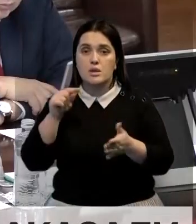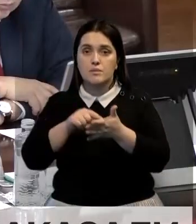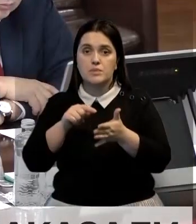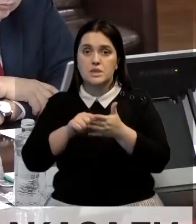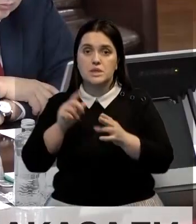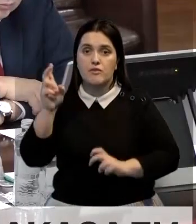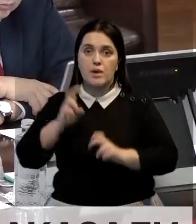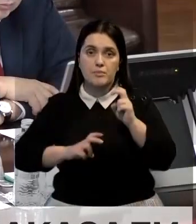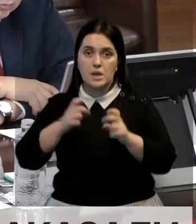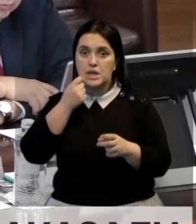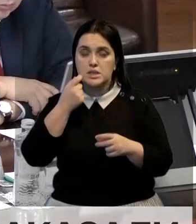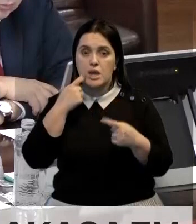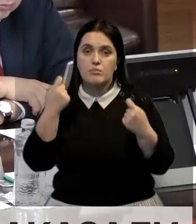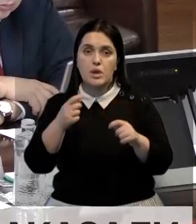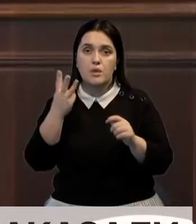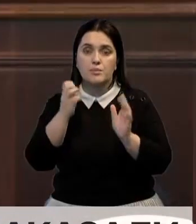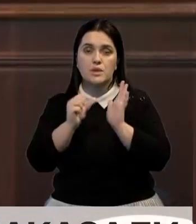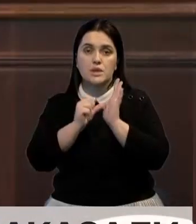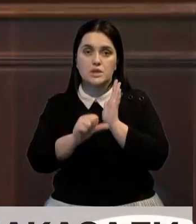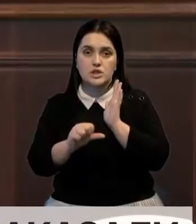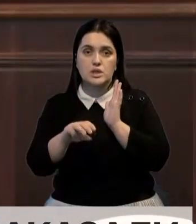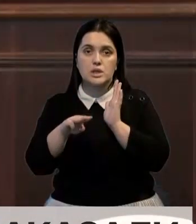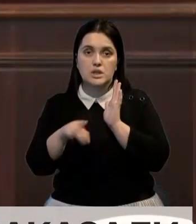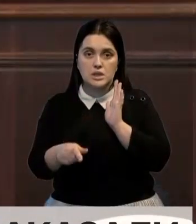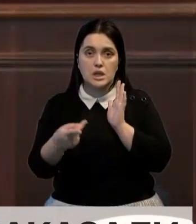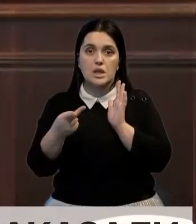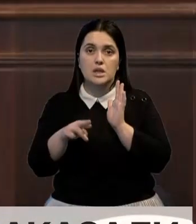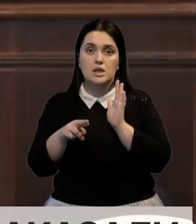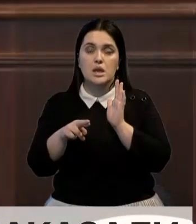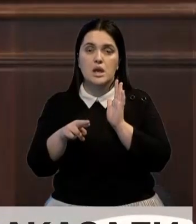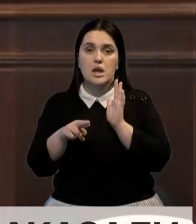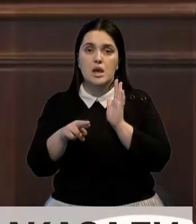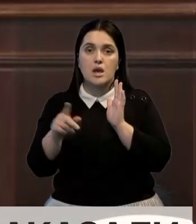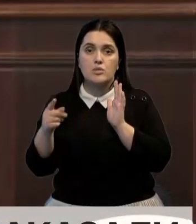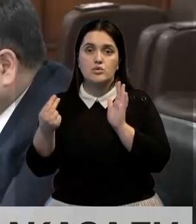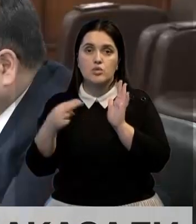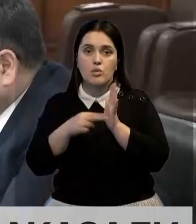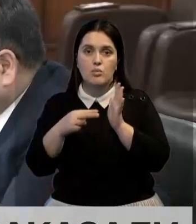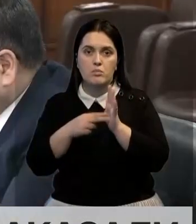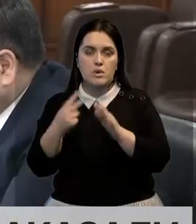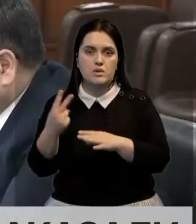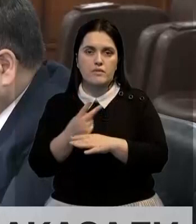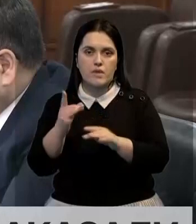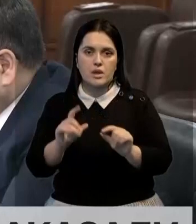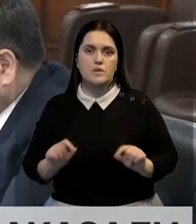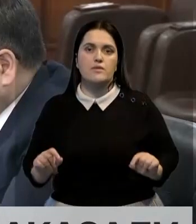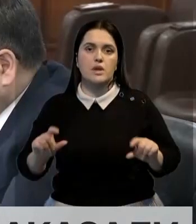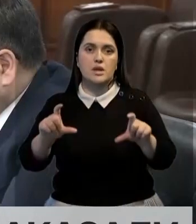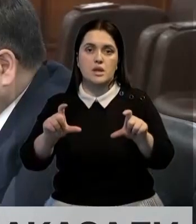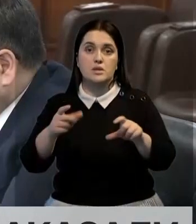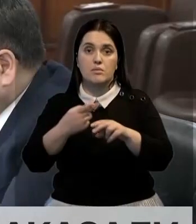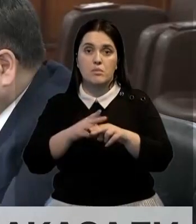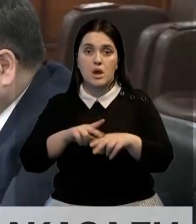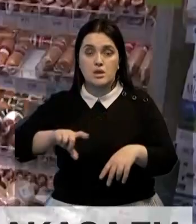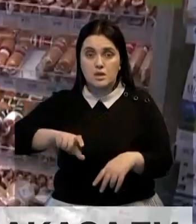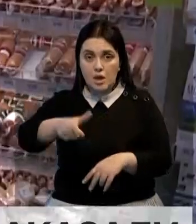пример. С птицефабрики яйца отпускали по 360 тенге, но для конечного потребителя их стоимость была в два